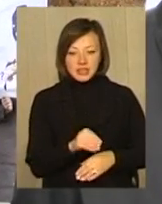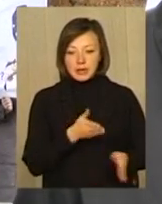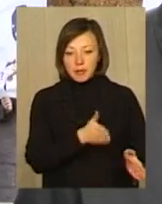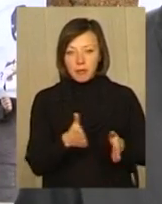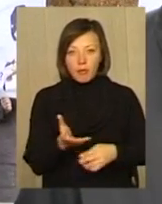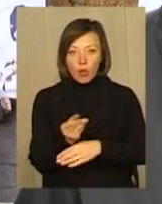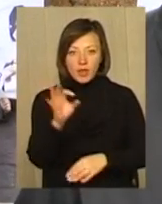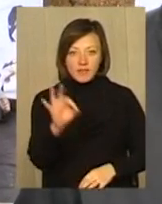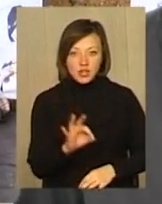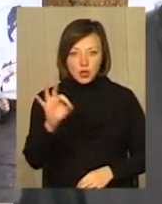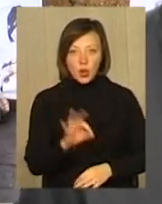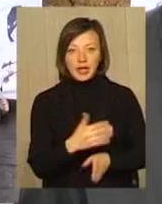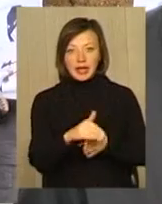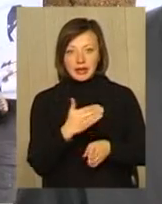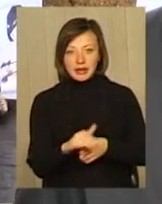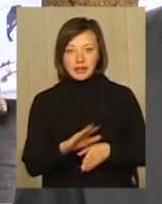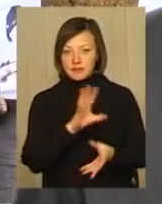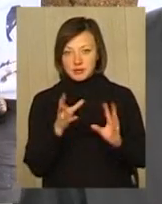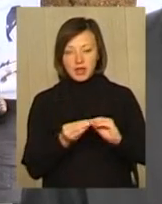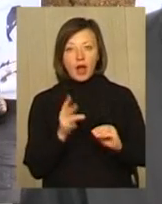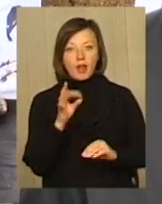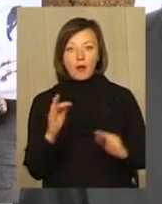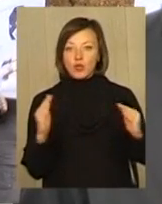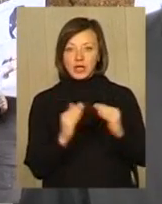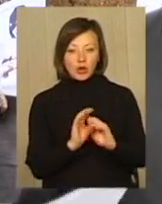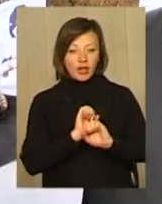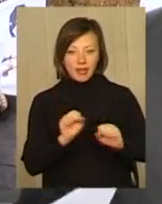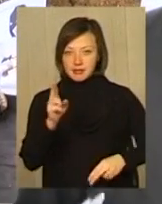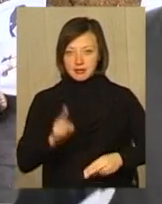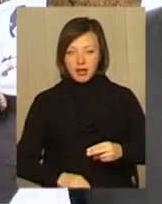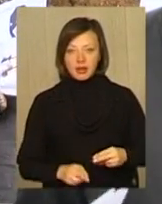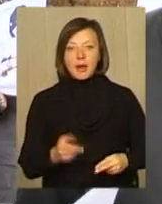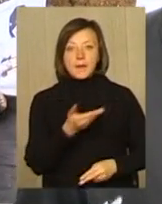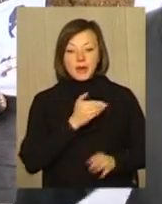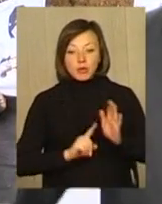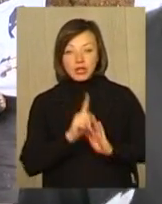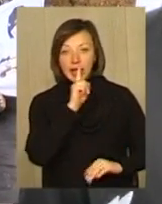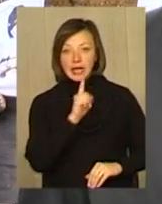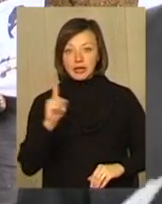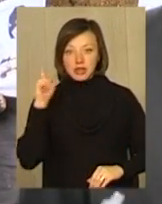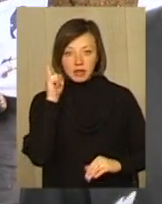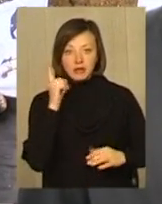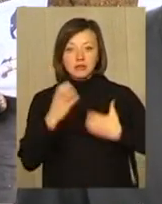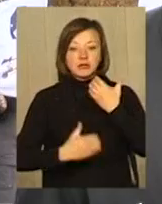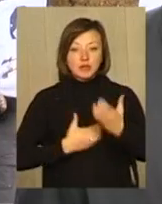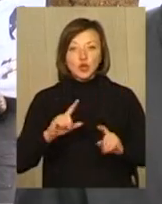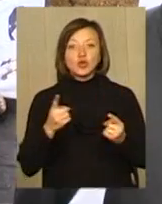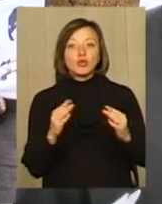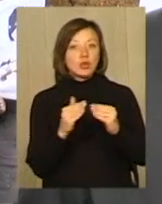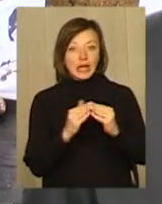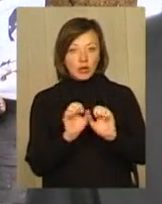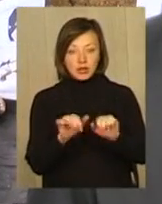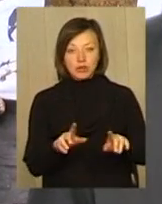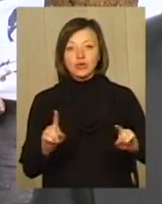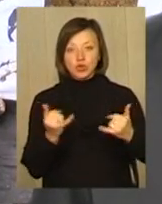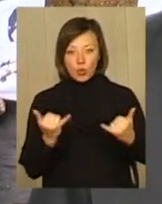відсотки, вправно платять, скажімо, тіло погашує кредити, але будинок не зданий. Ми почали буквально рік назад бити тривогу, чому будинок не здається,